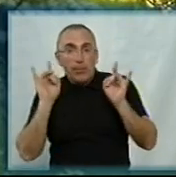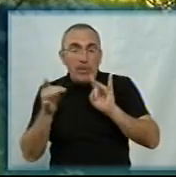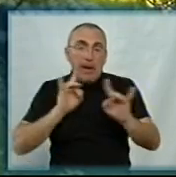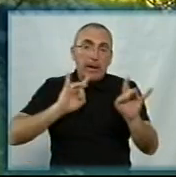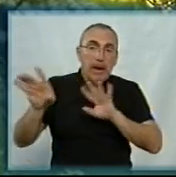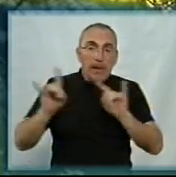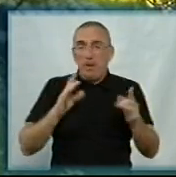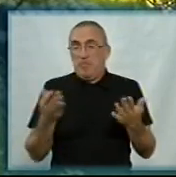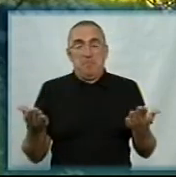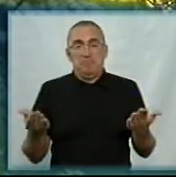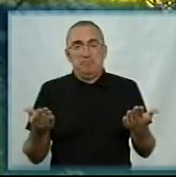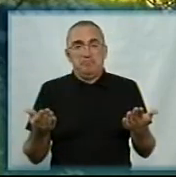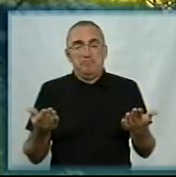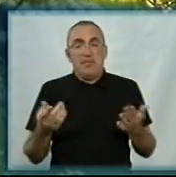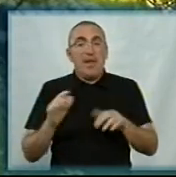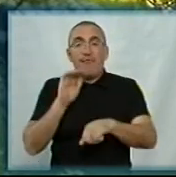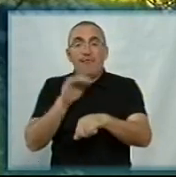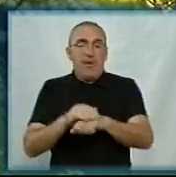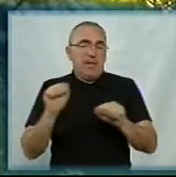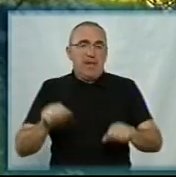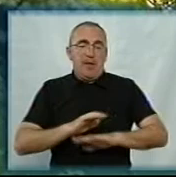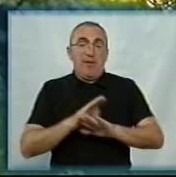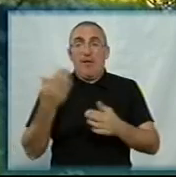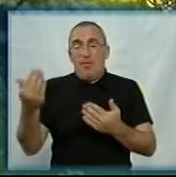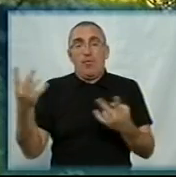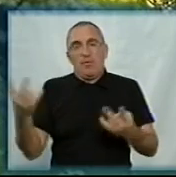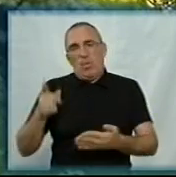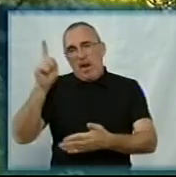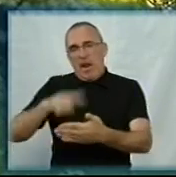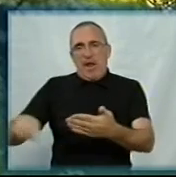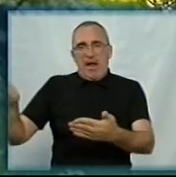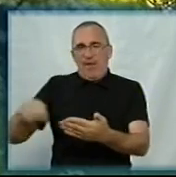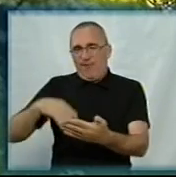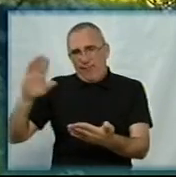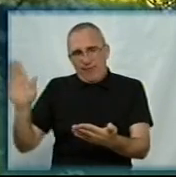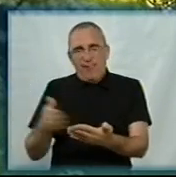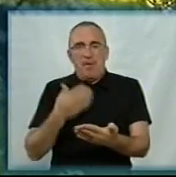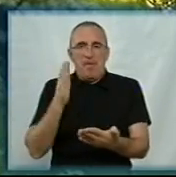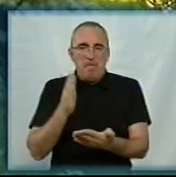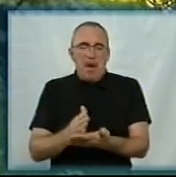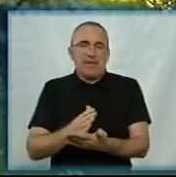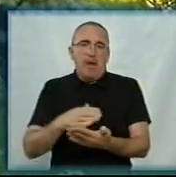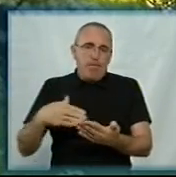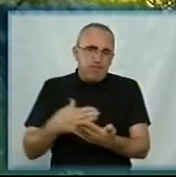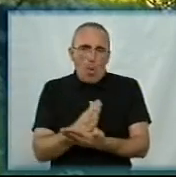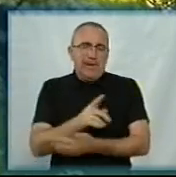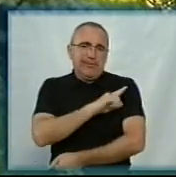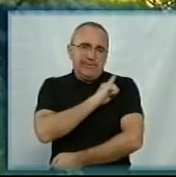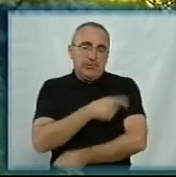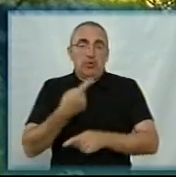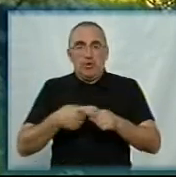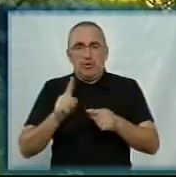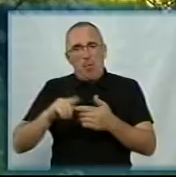рекламує, так би мовити, виявити неможливо. Його просто потрібно ліквідувати, мати політичну силу, таким чином